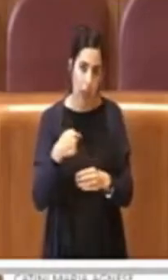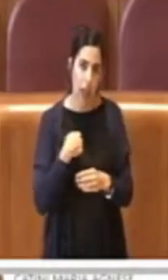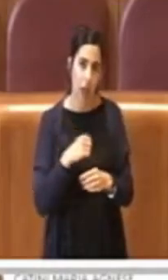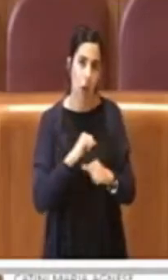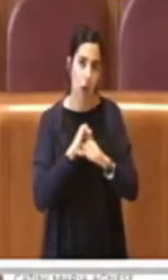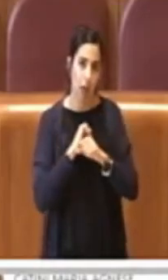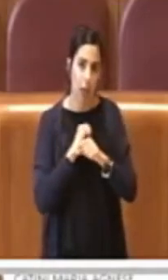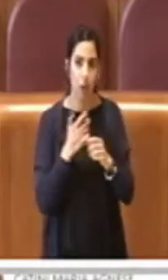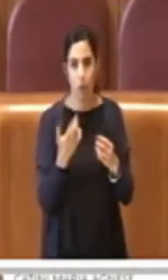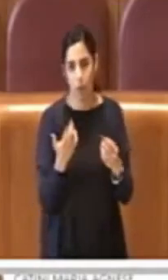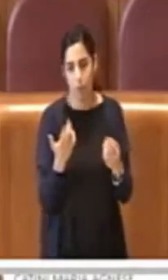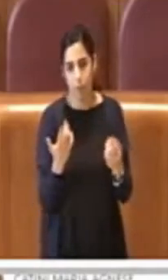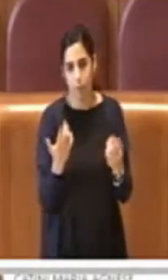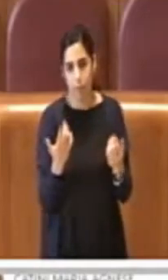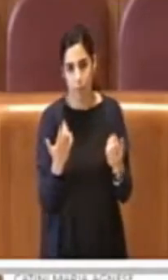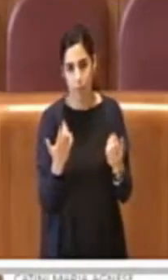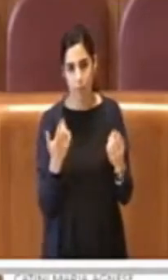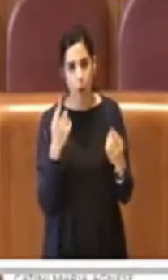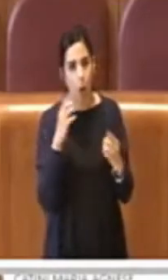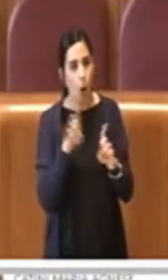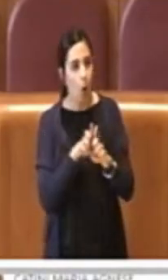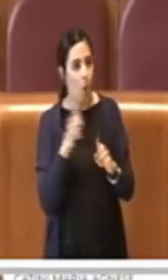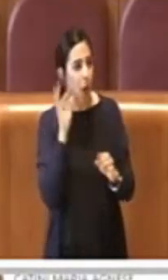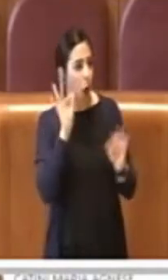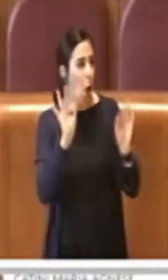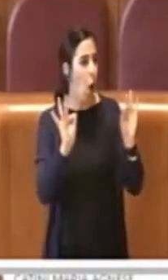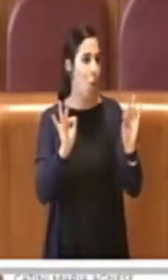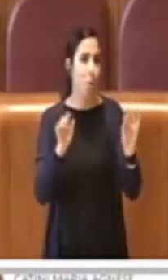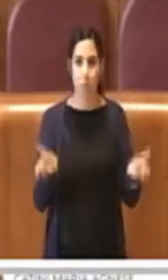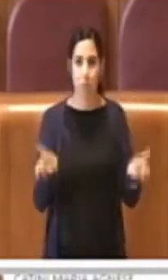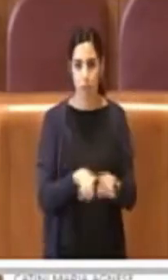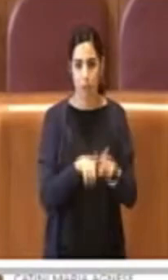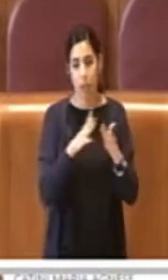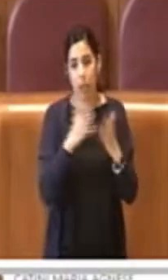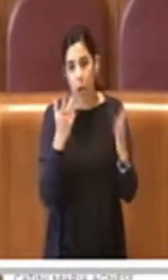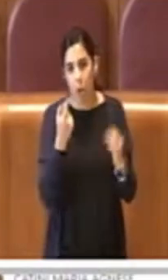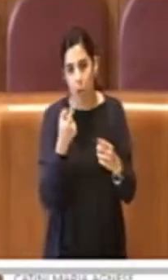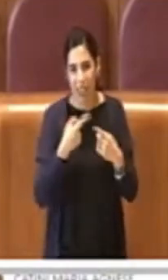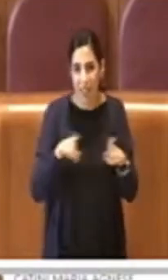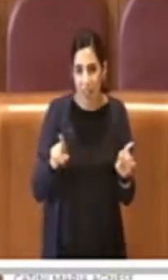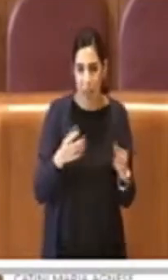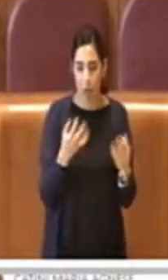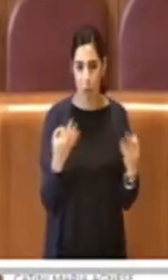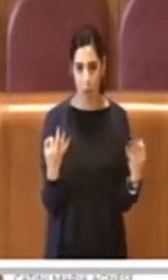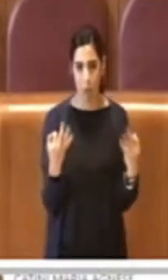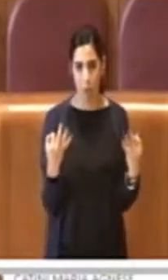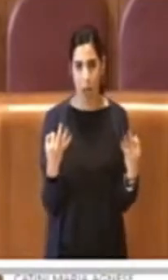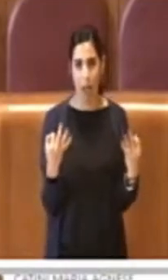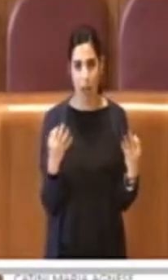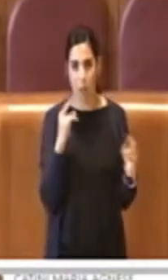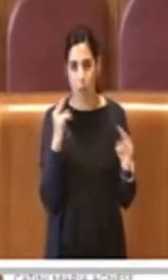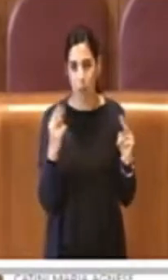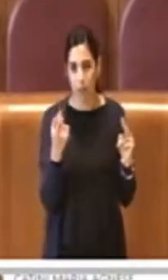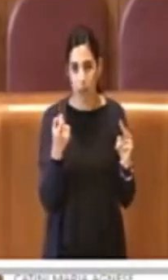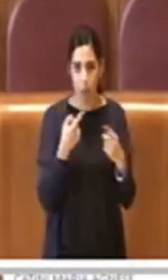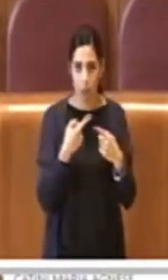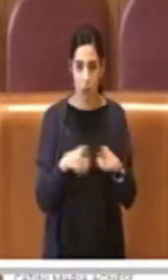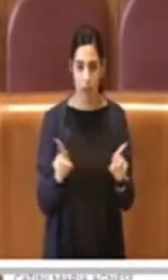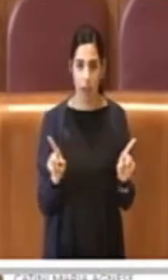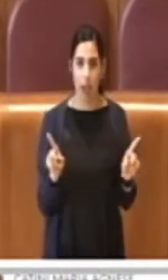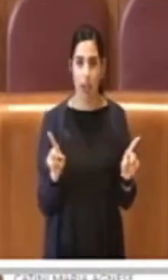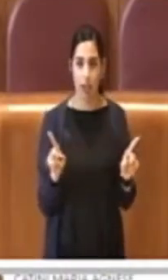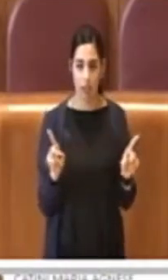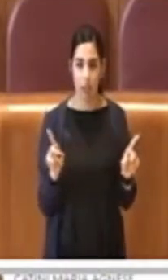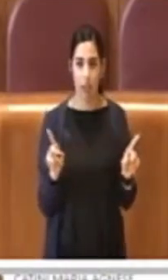assolutamente si stia andando nella stessa direzione, ovviamente con dei profili leggermente diversi. Quando è stato